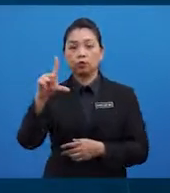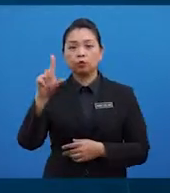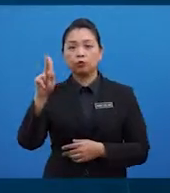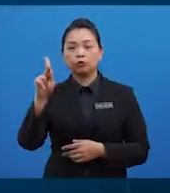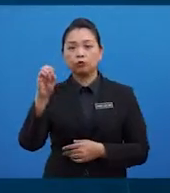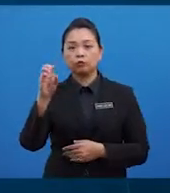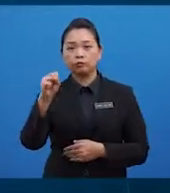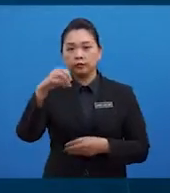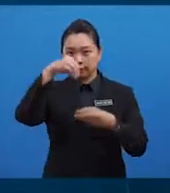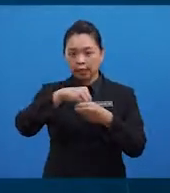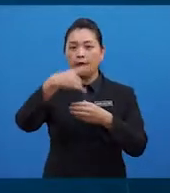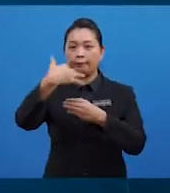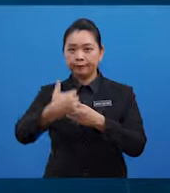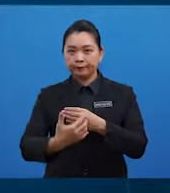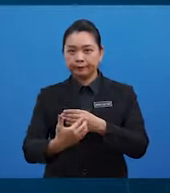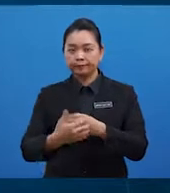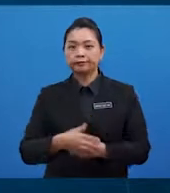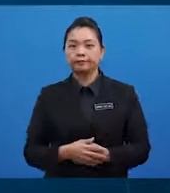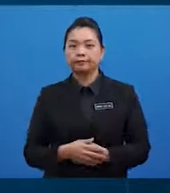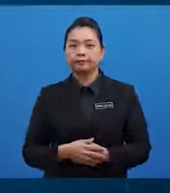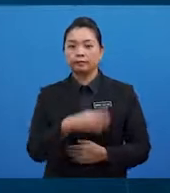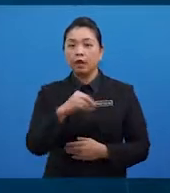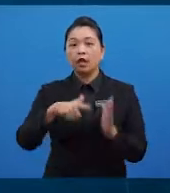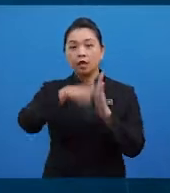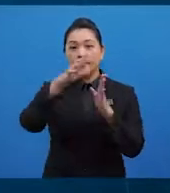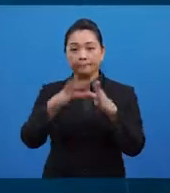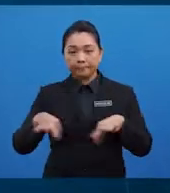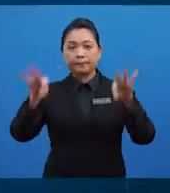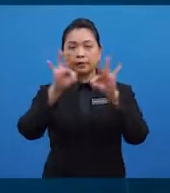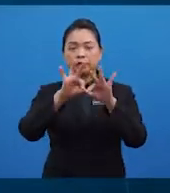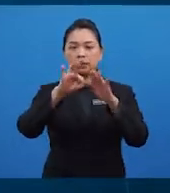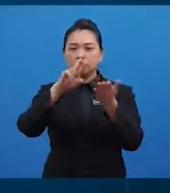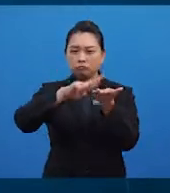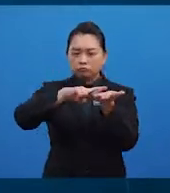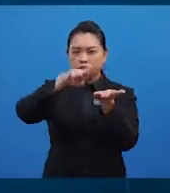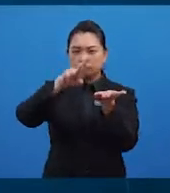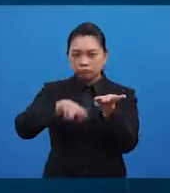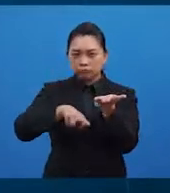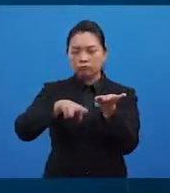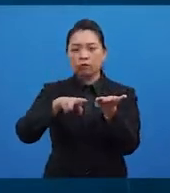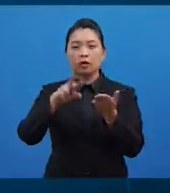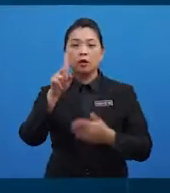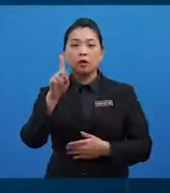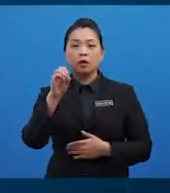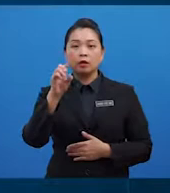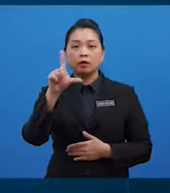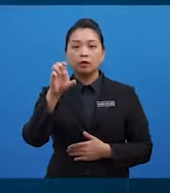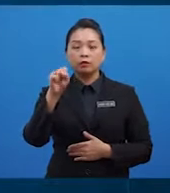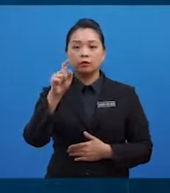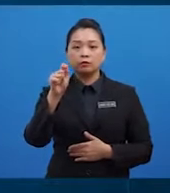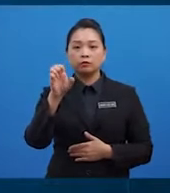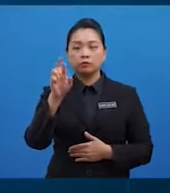glukos dalam darah serta lebih penting merendahkan kolesterol dalam darah.